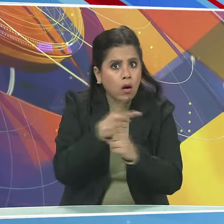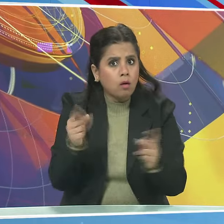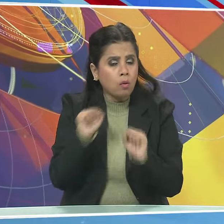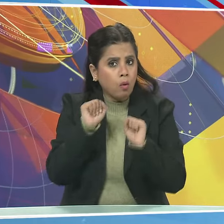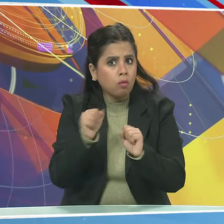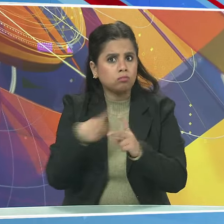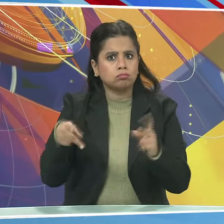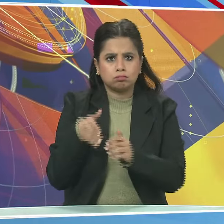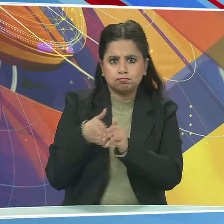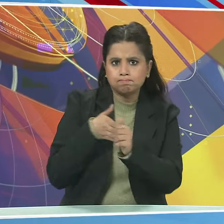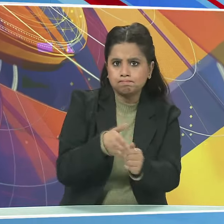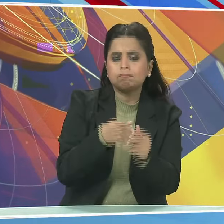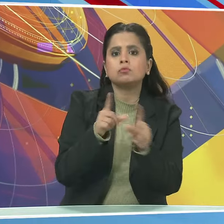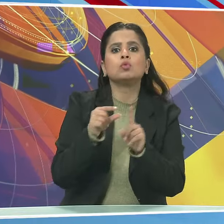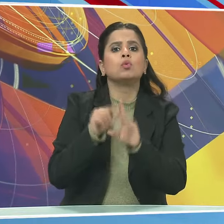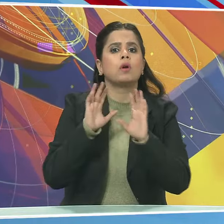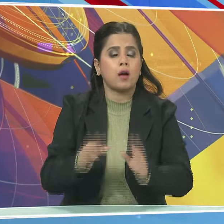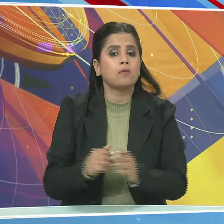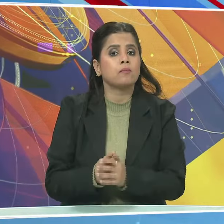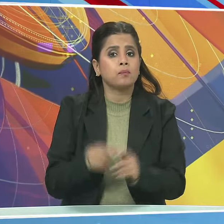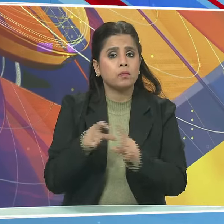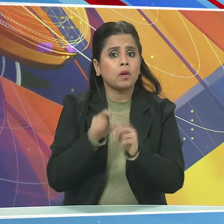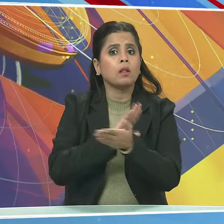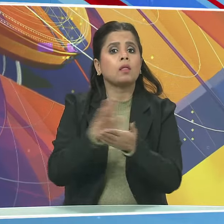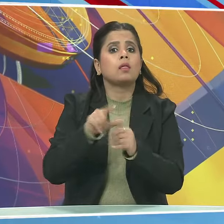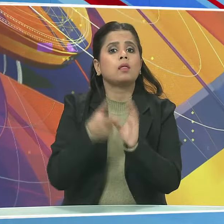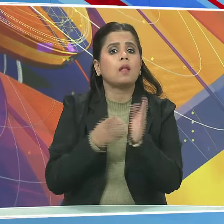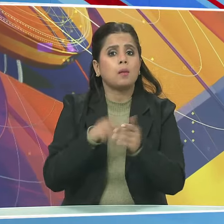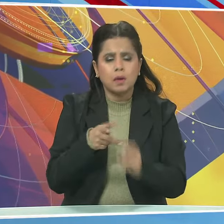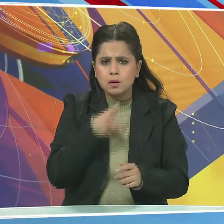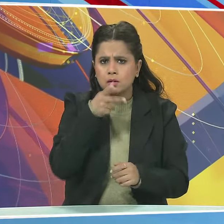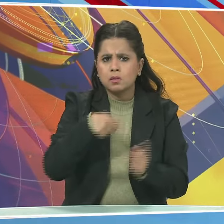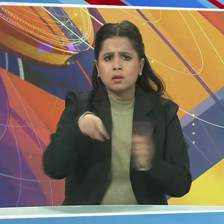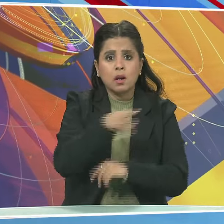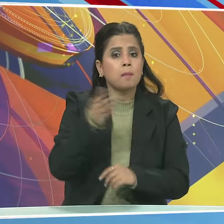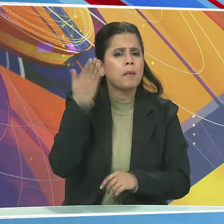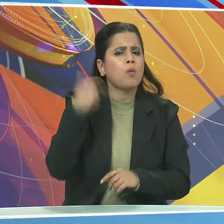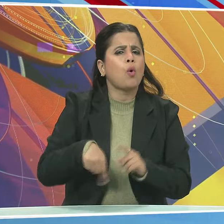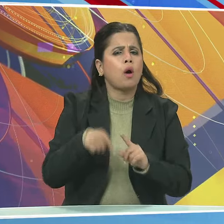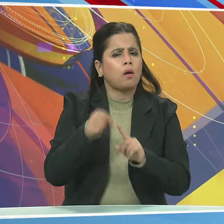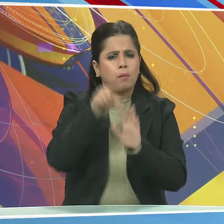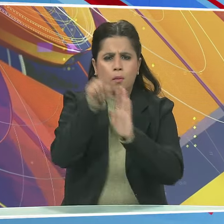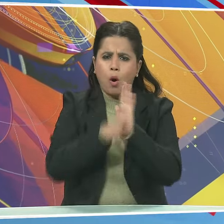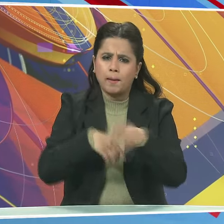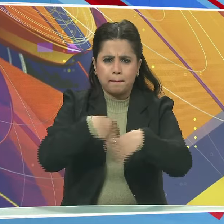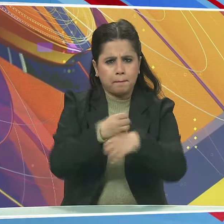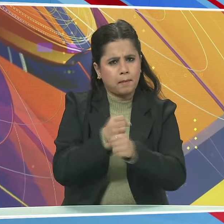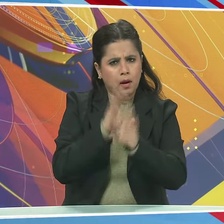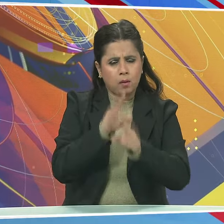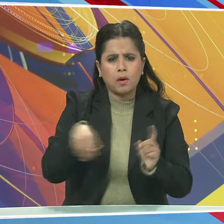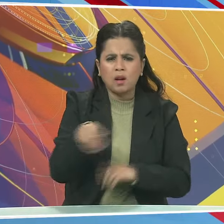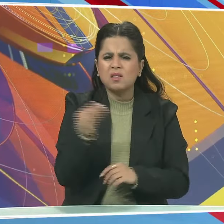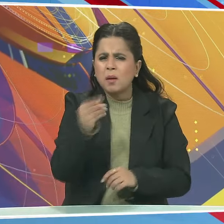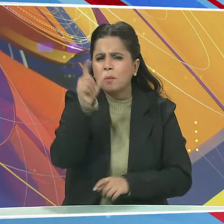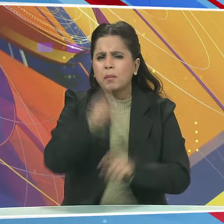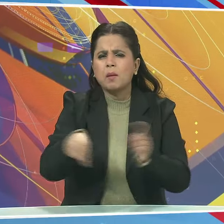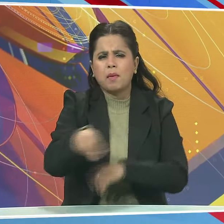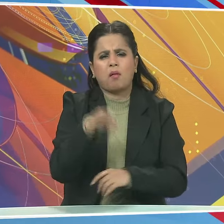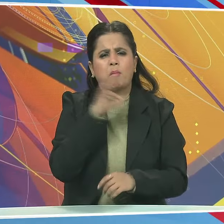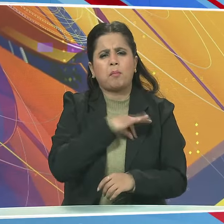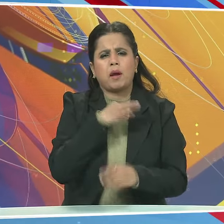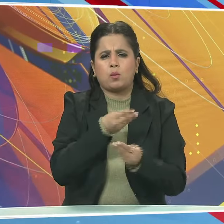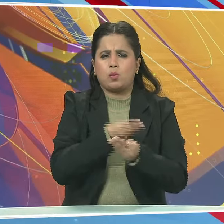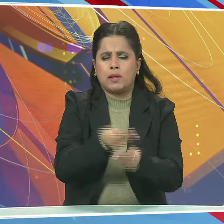पूर्वा कध्यक्षता कर रहा है धर्मेन प्रधान ने कहा कि पहले जो नीतियां बनाई जाती थी वो चंद लोगों को फायदा